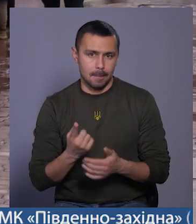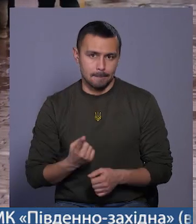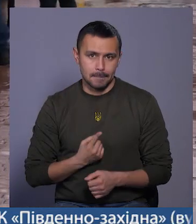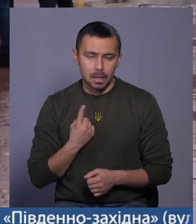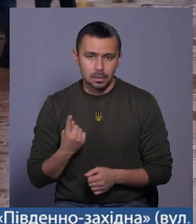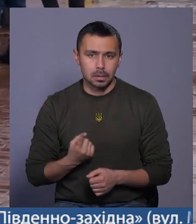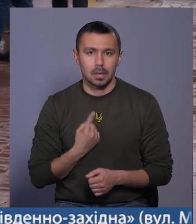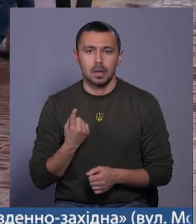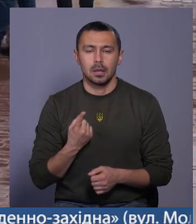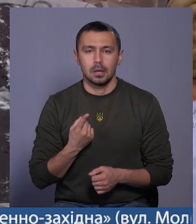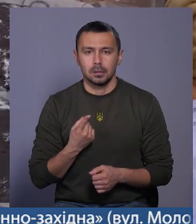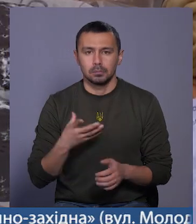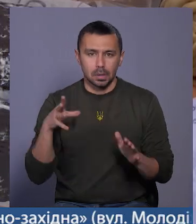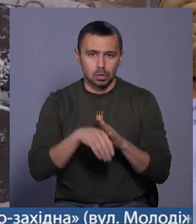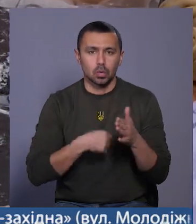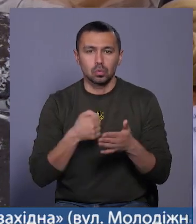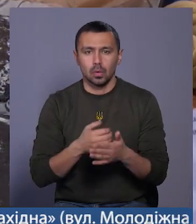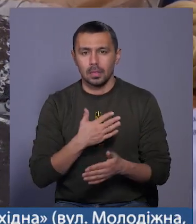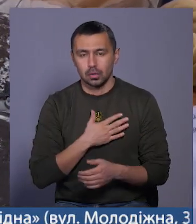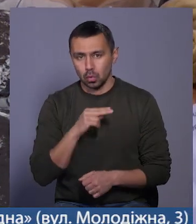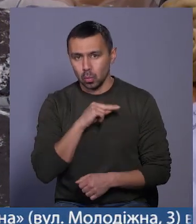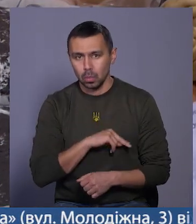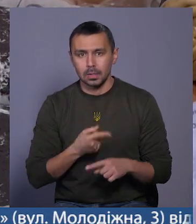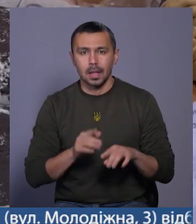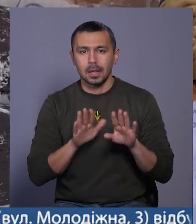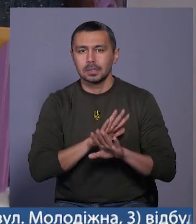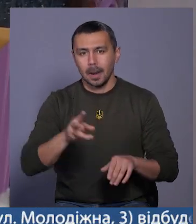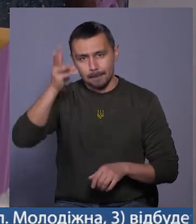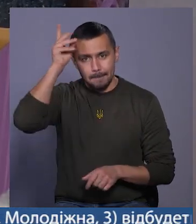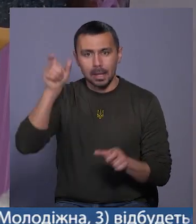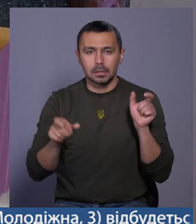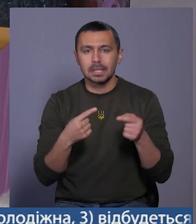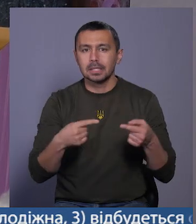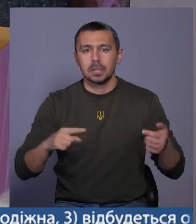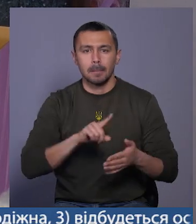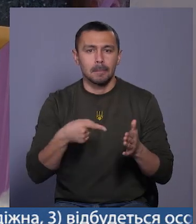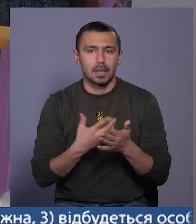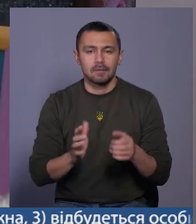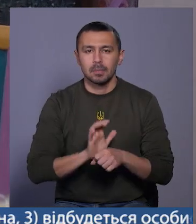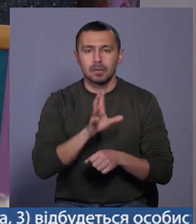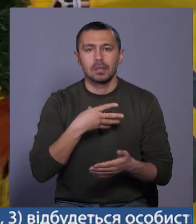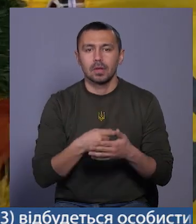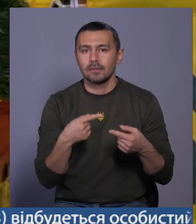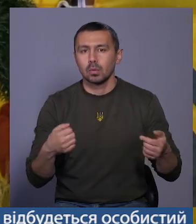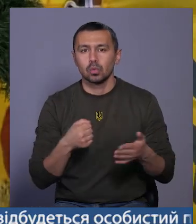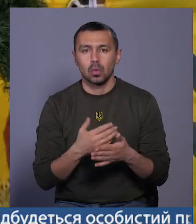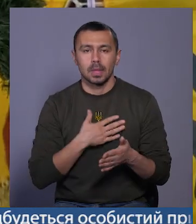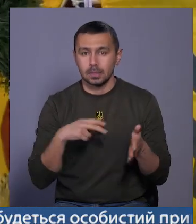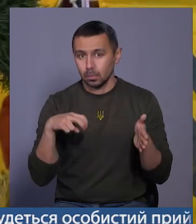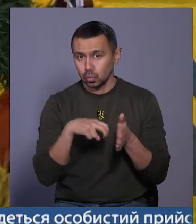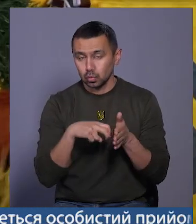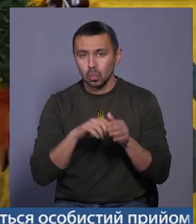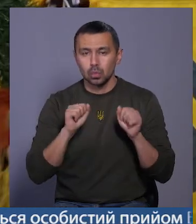ярмарку в ярмарок приєднуються до нашої діяльності. Це не лише хмельничани, а й з інших міст, які відправляють свої вироби до нас поштою.